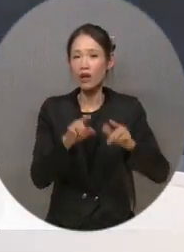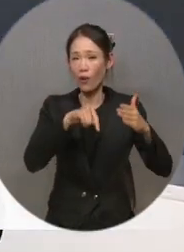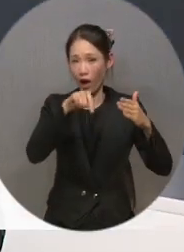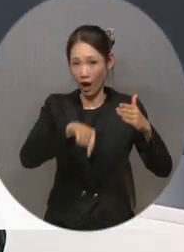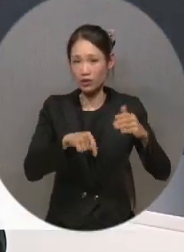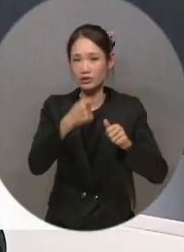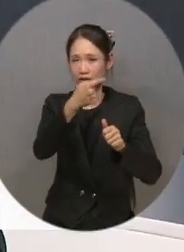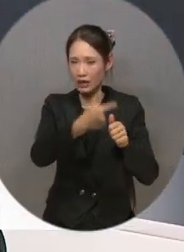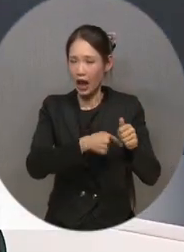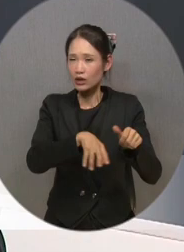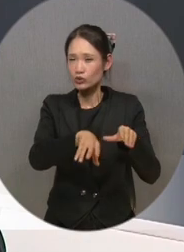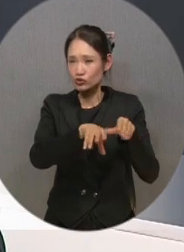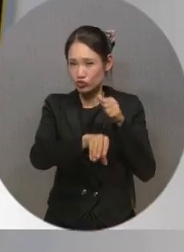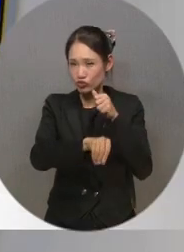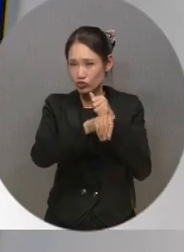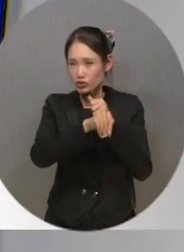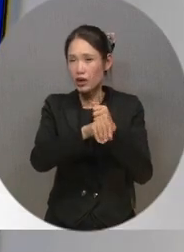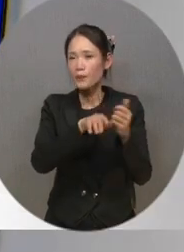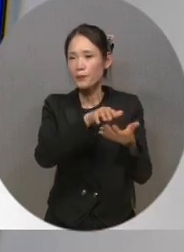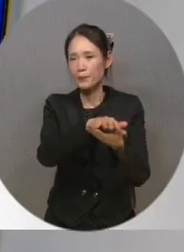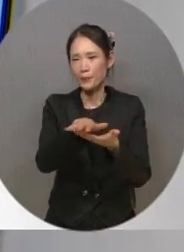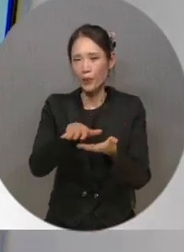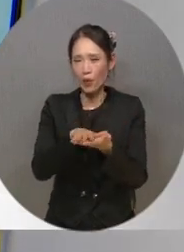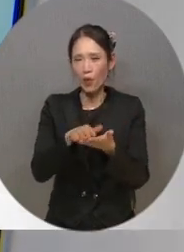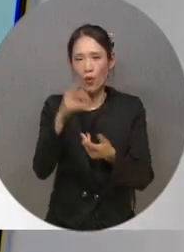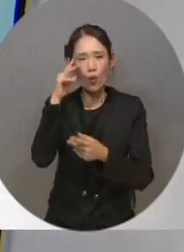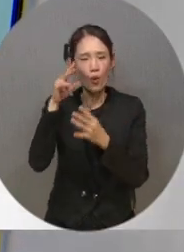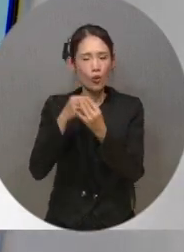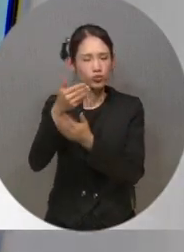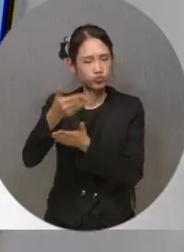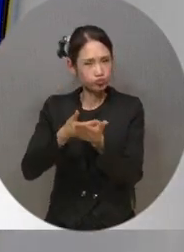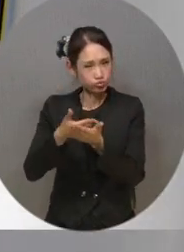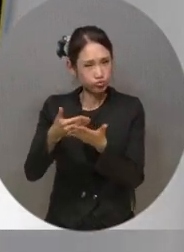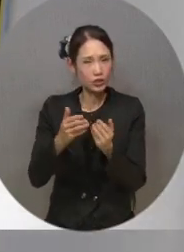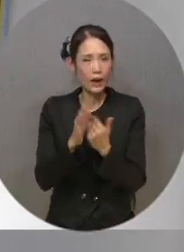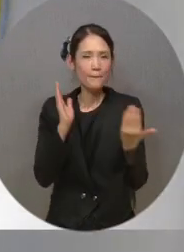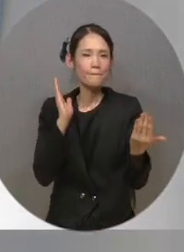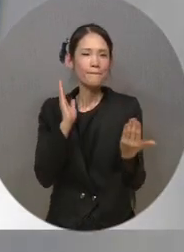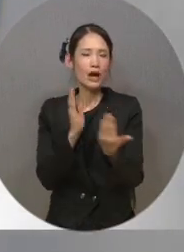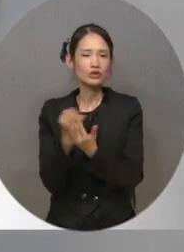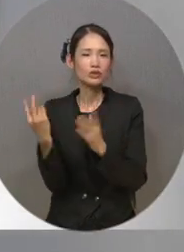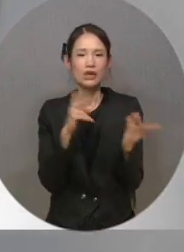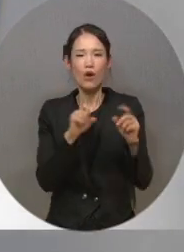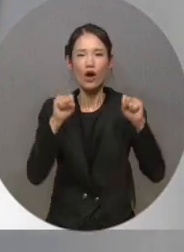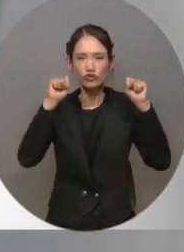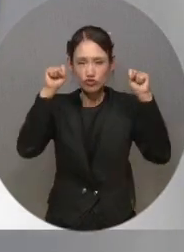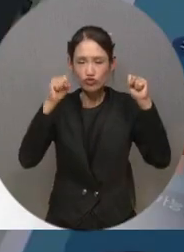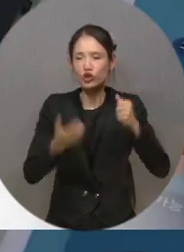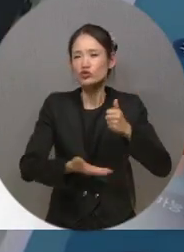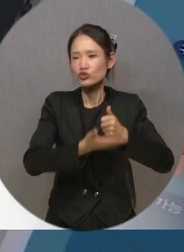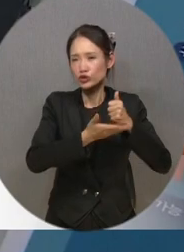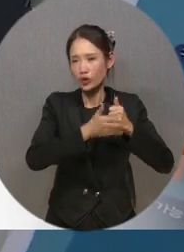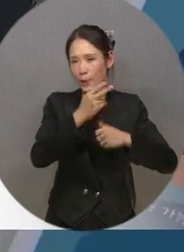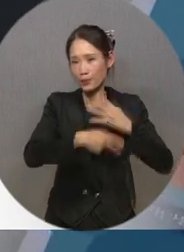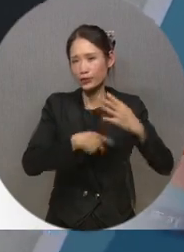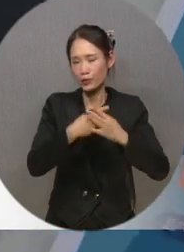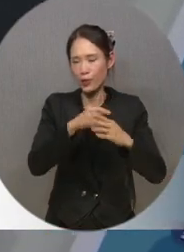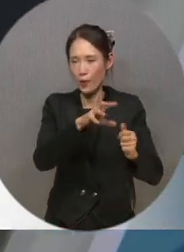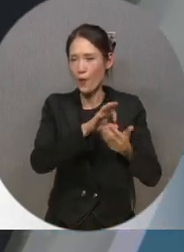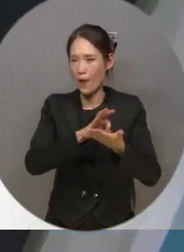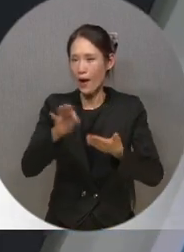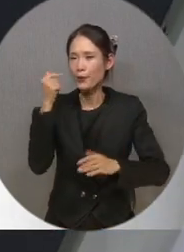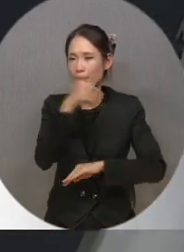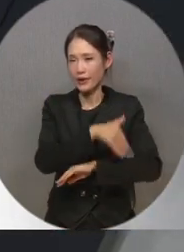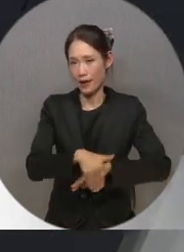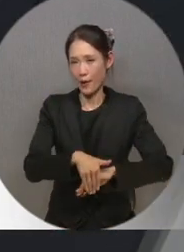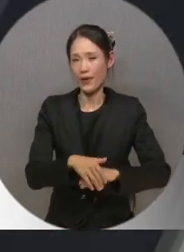자동으로 수집된 데이터를 공유 플랫폼을 통해 인공지능 맞춤형 재활운동체육 추천 프로그램 등에 활용할 예정입니다.